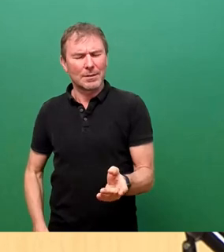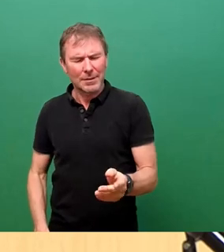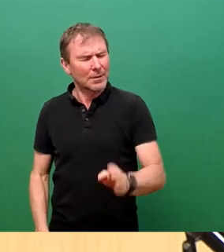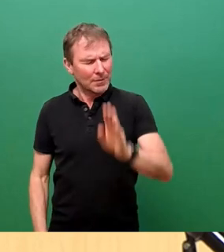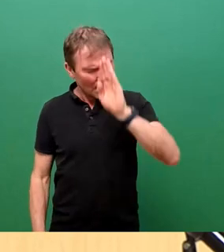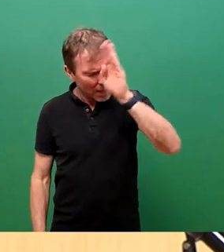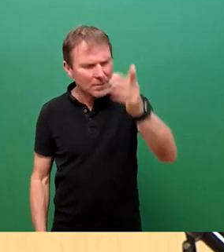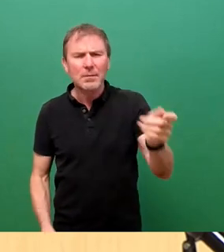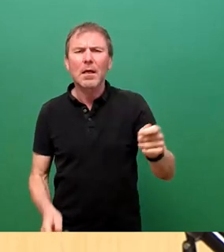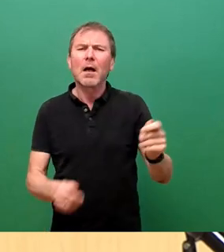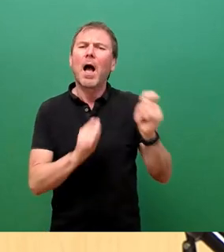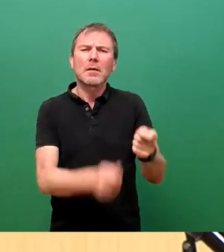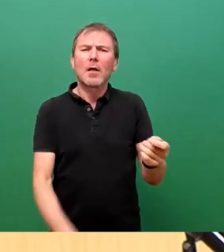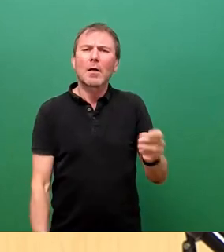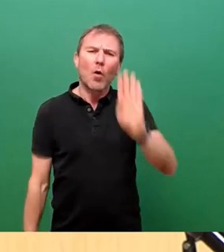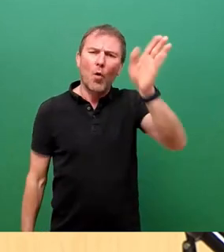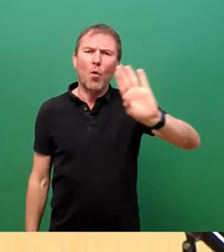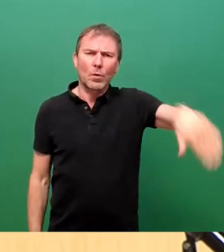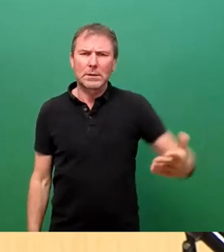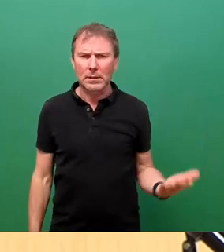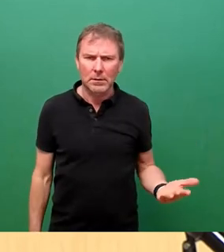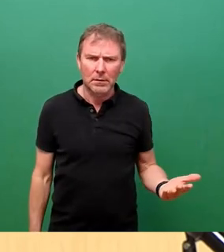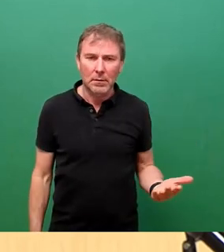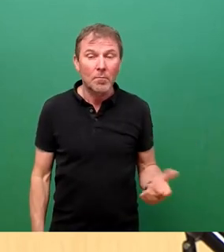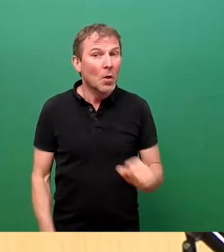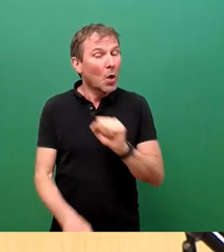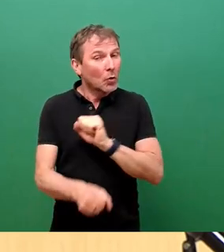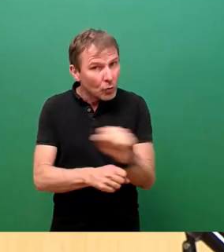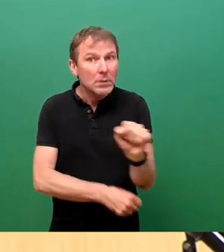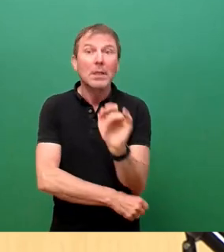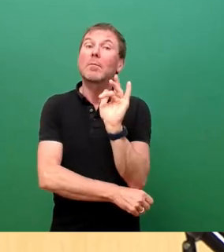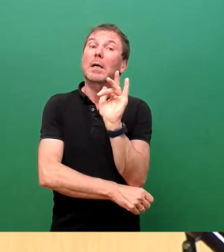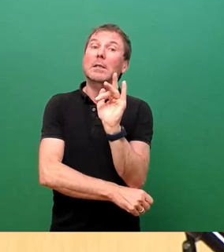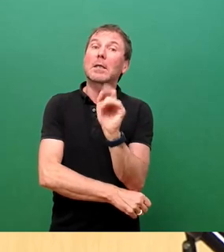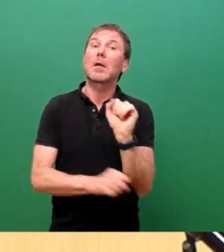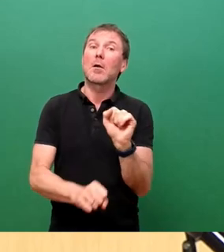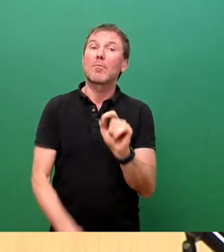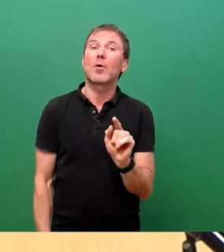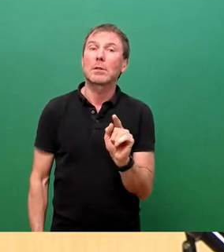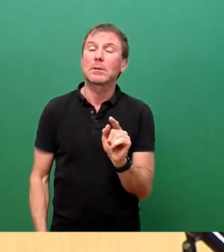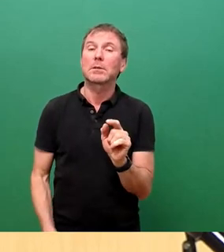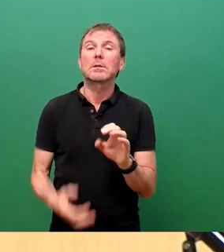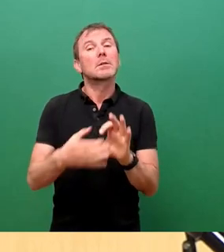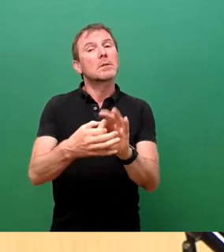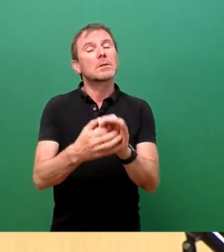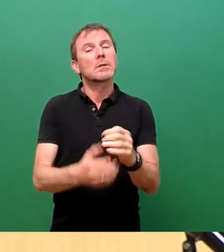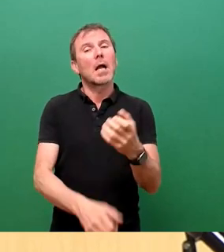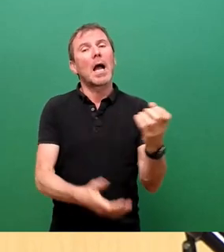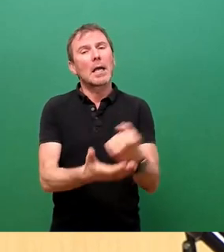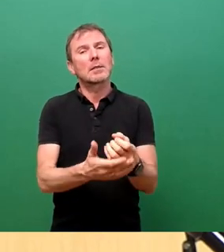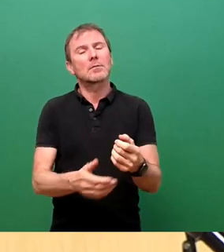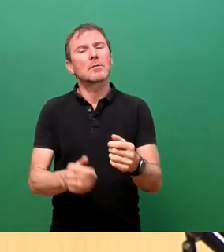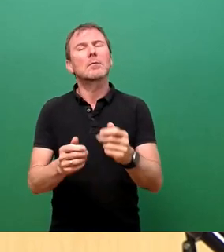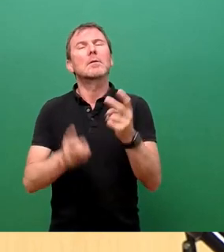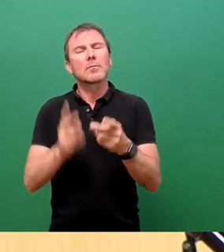Makulatur. Wo lohnt es sich dennoch, kritisch nachzufragen? Das Gesetz zur einrichtungsbezogenen Impfpflicht ist ein juristischer